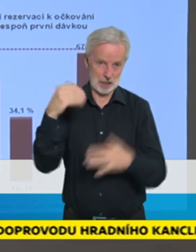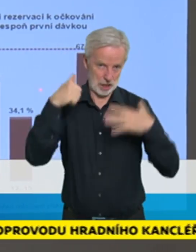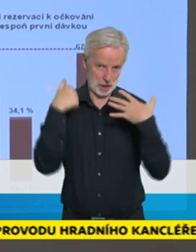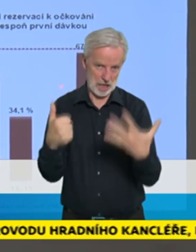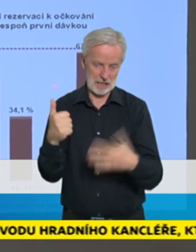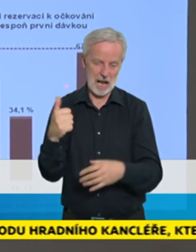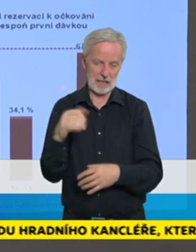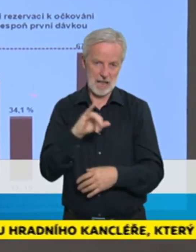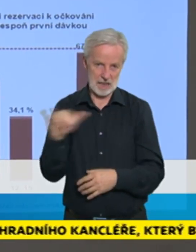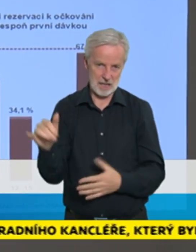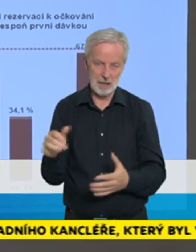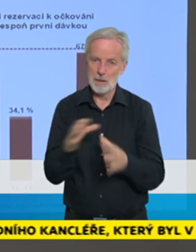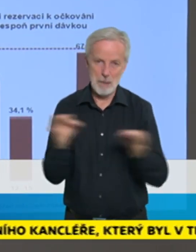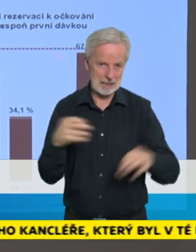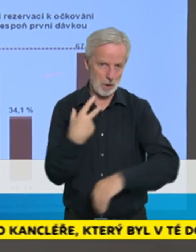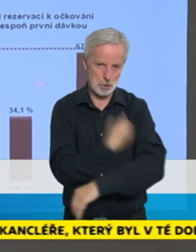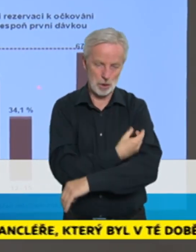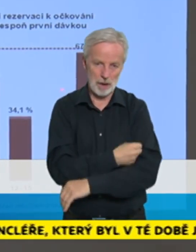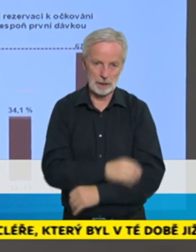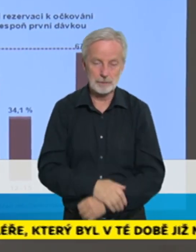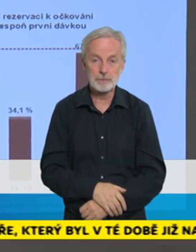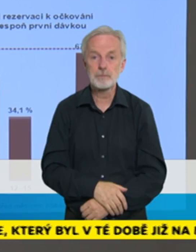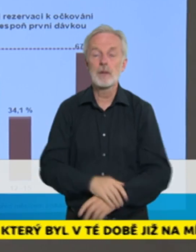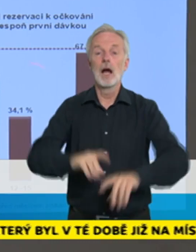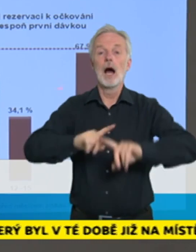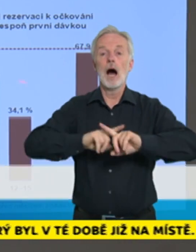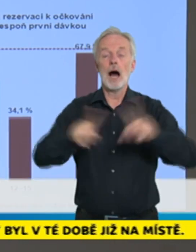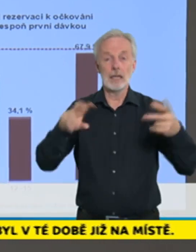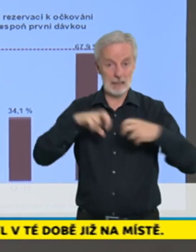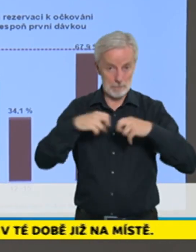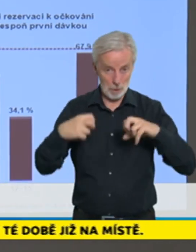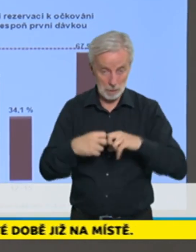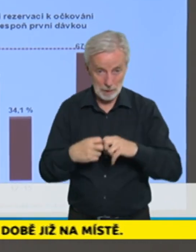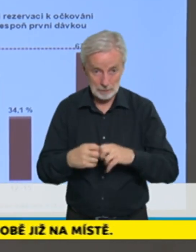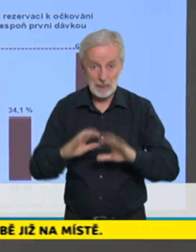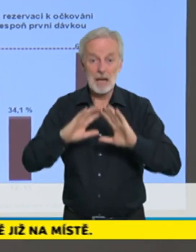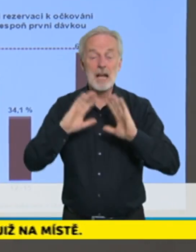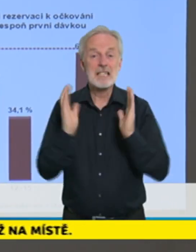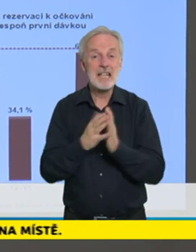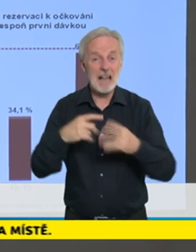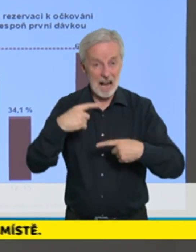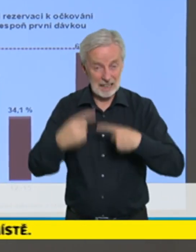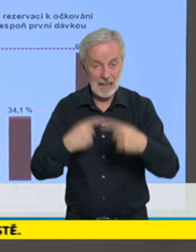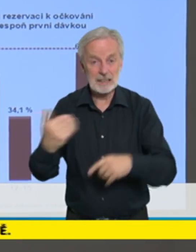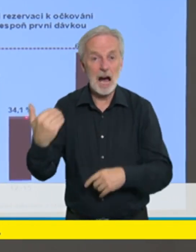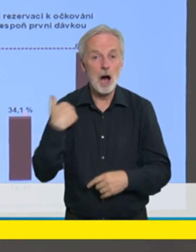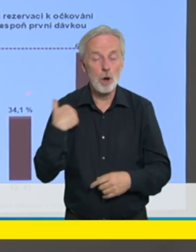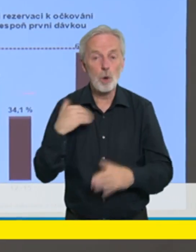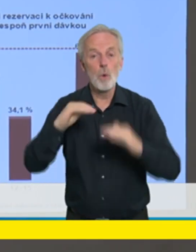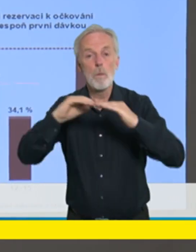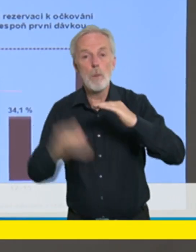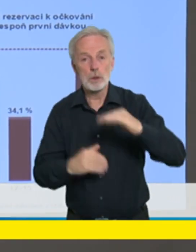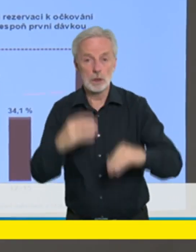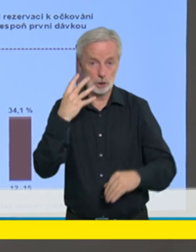A další problém, který máme, že celá jedna generace, možná i dvě generace mladých lidí, 40 let mínus a 19 let